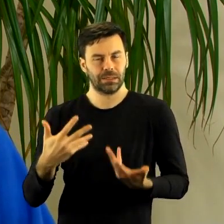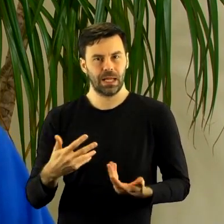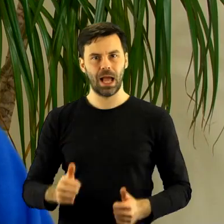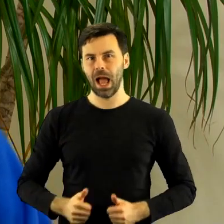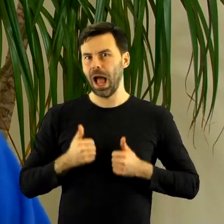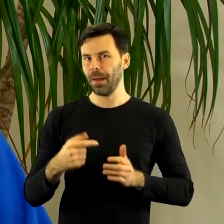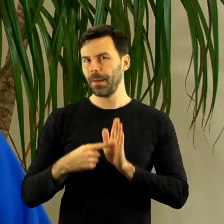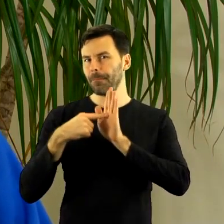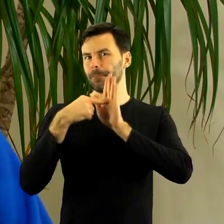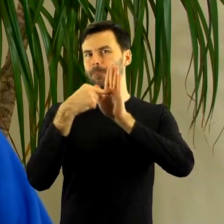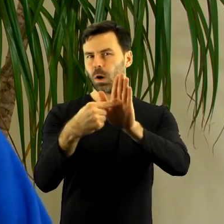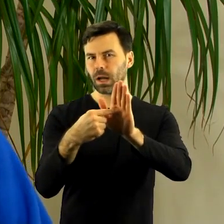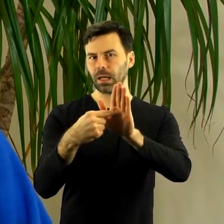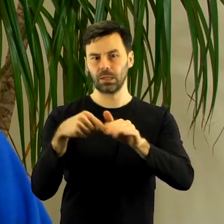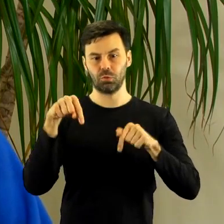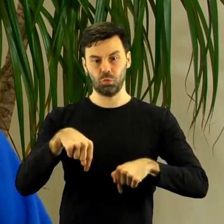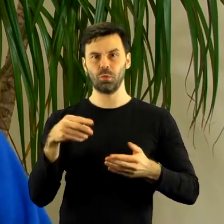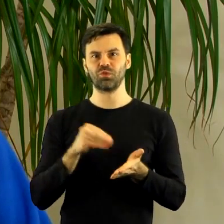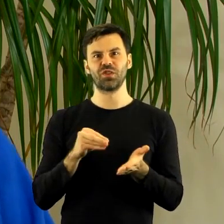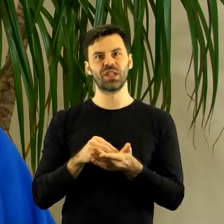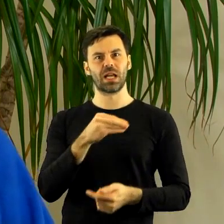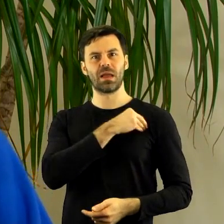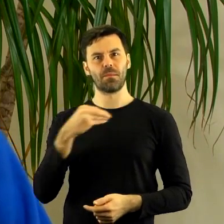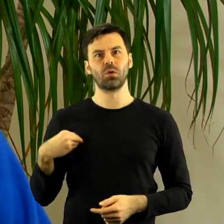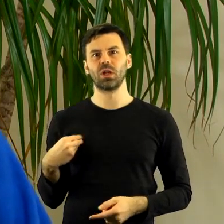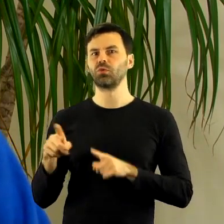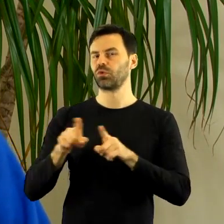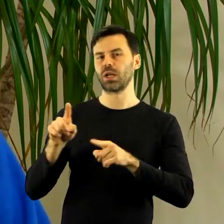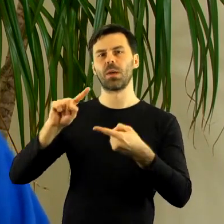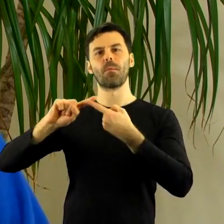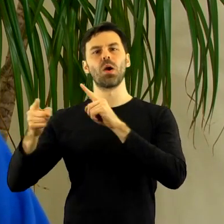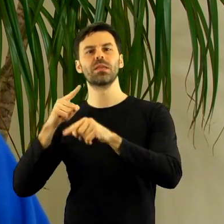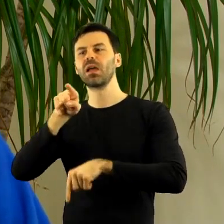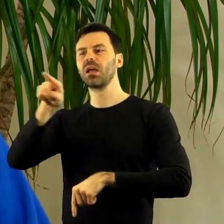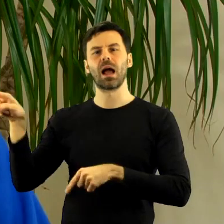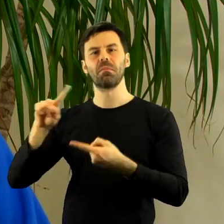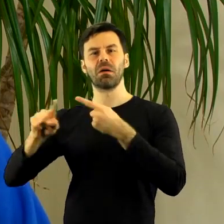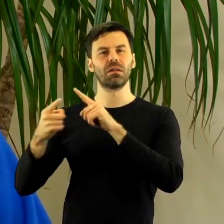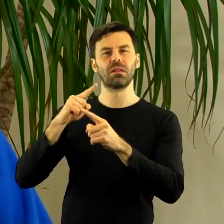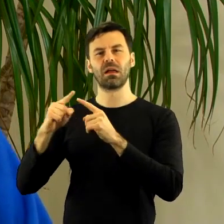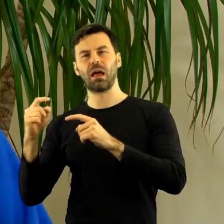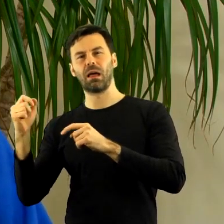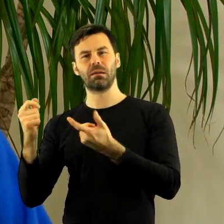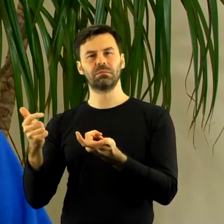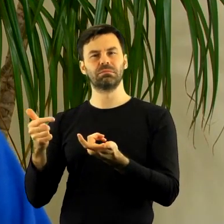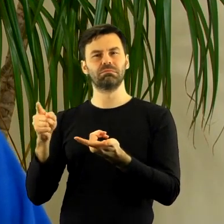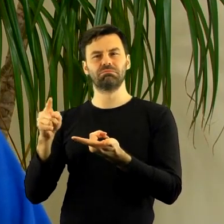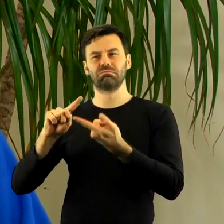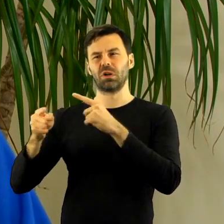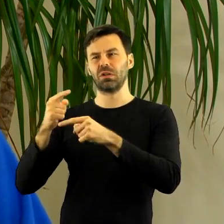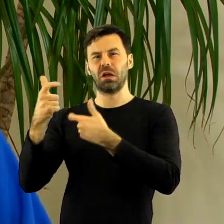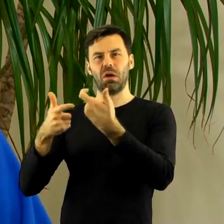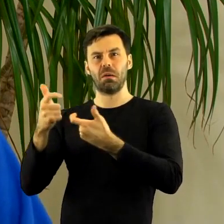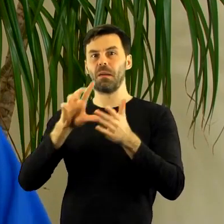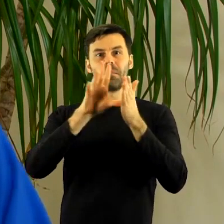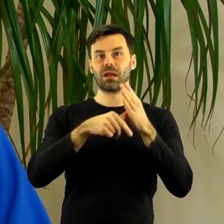No i to jest duża odpowiedzialność, ale też nie można powiedzieć, ojej, no tak, ja bym